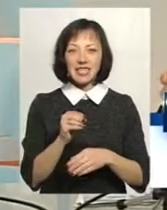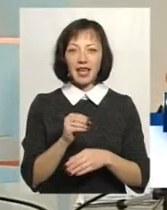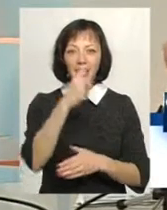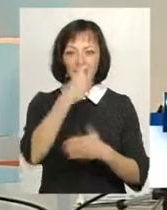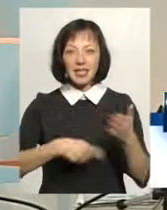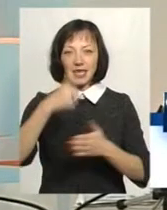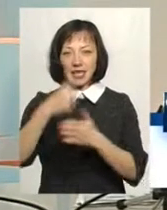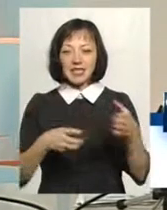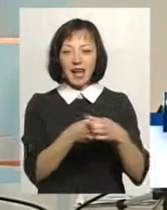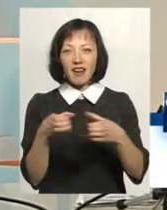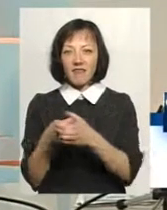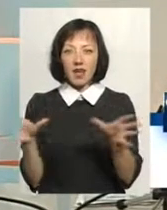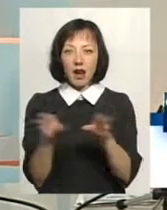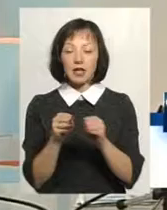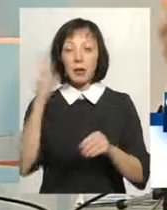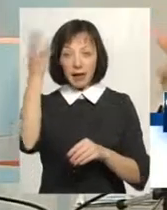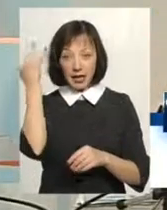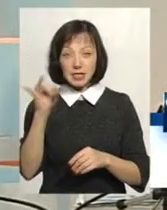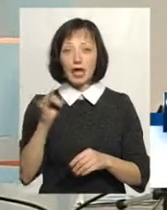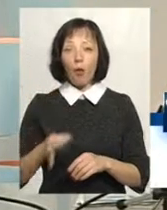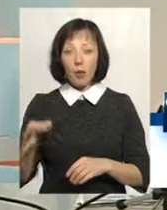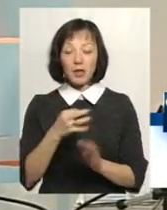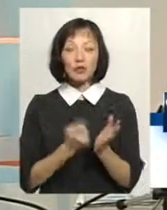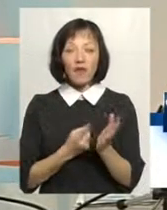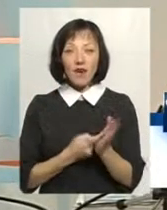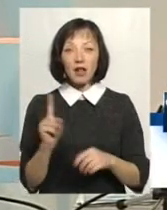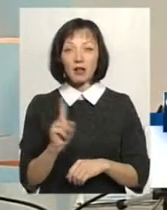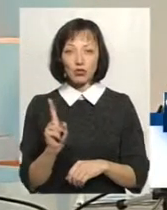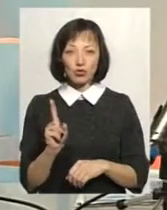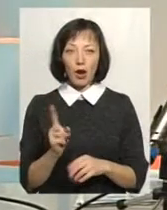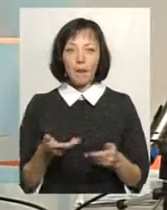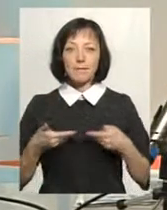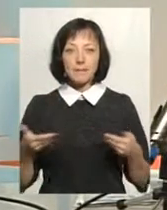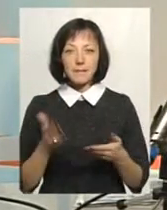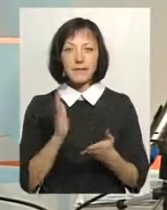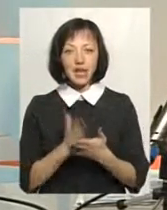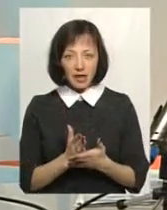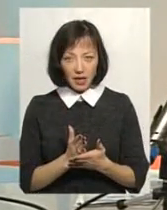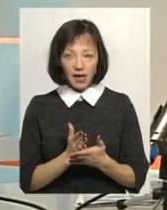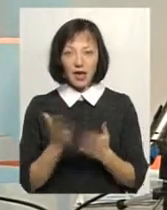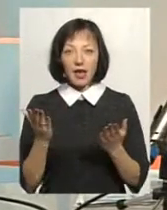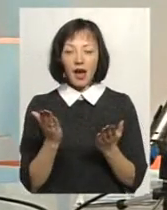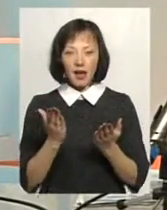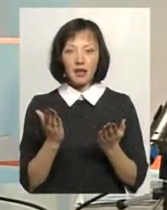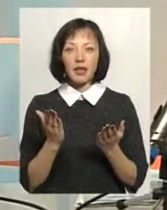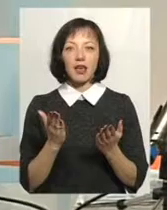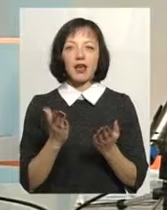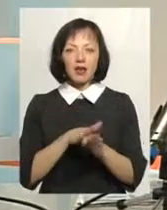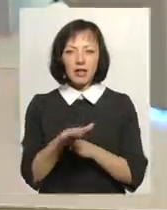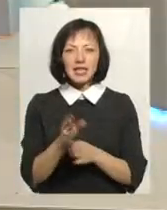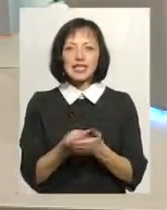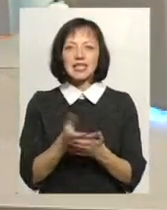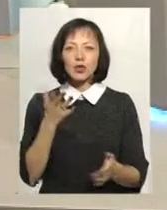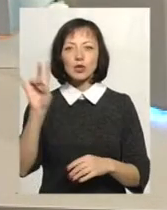Хмельницчина цим самим, Хмельницький, і Хмельницчина довела, що ми є ті, які сповідуємо цінності,